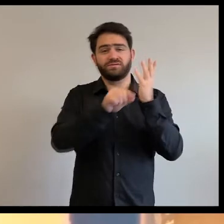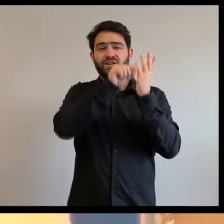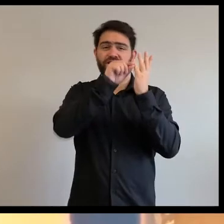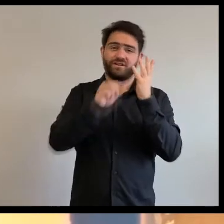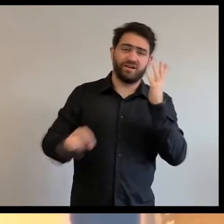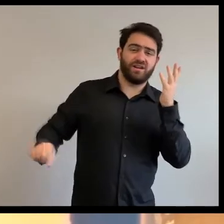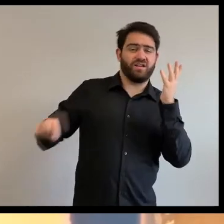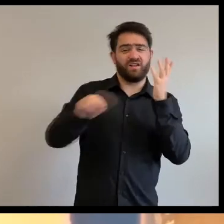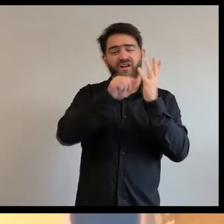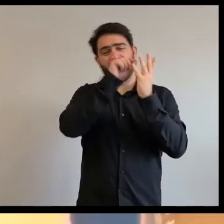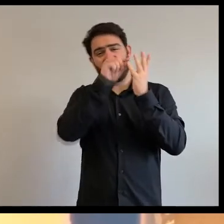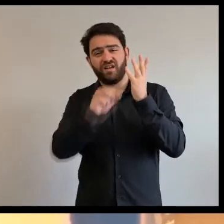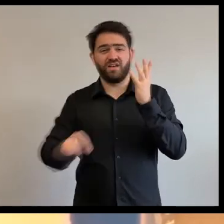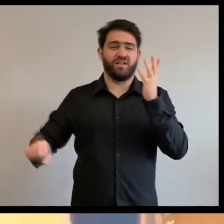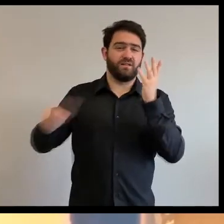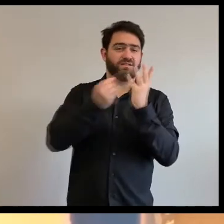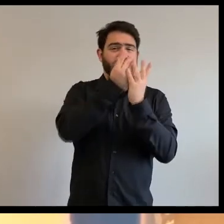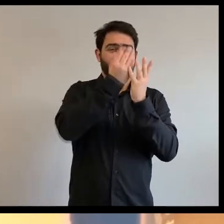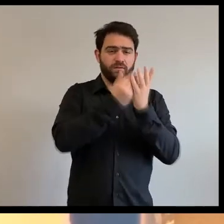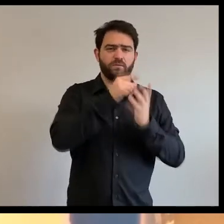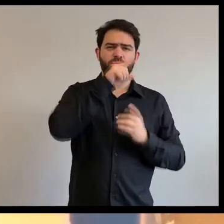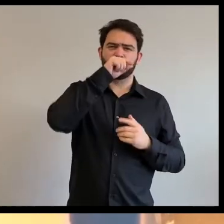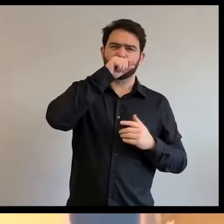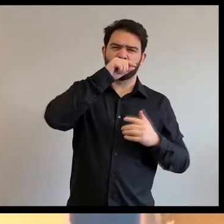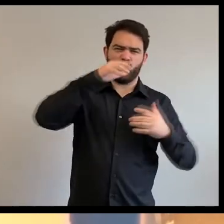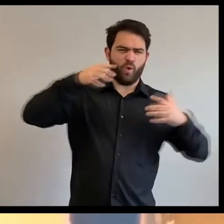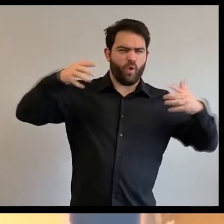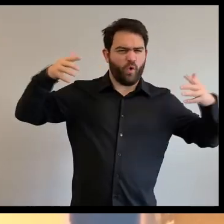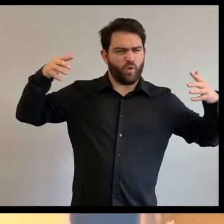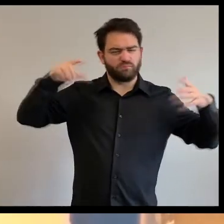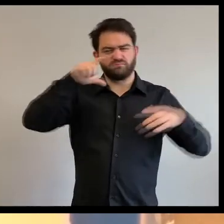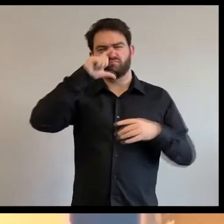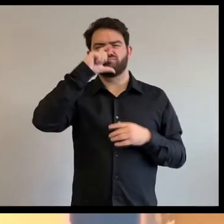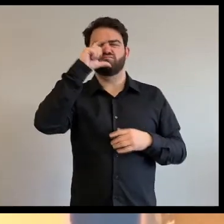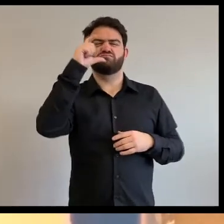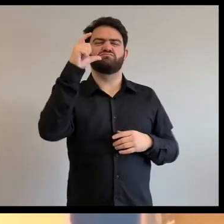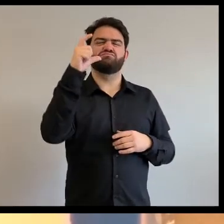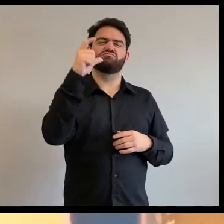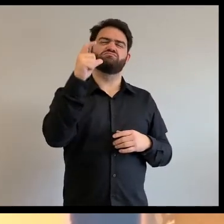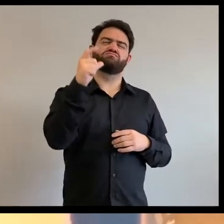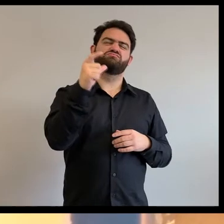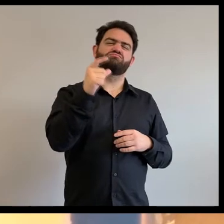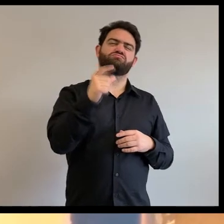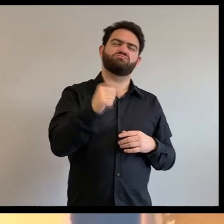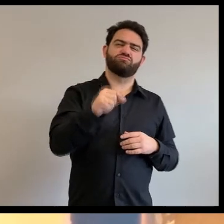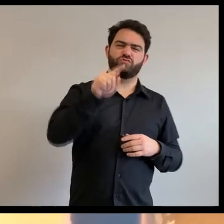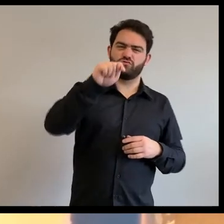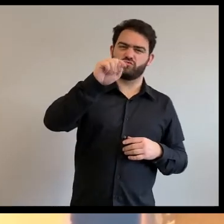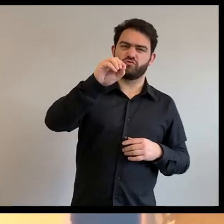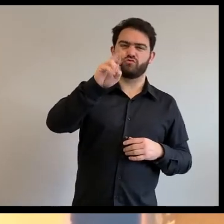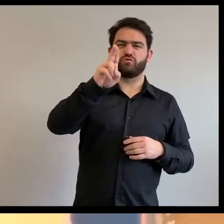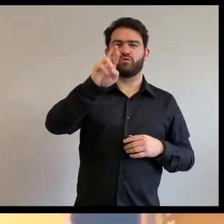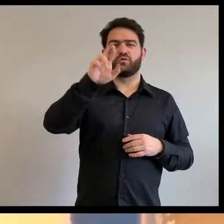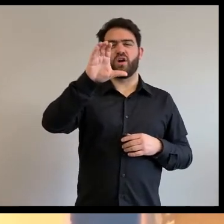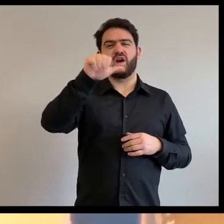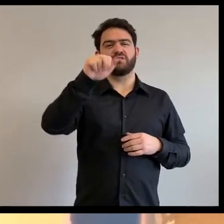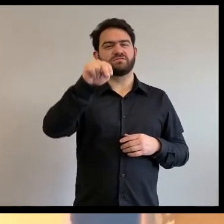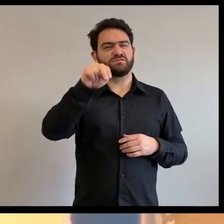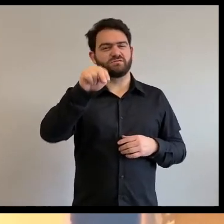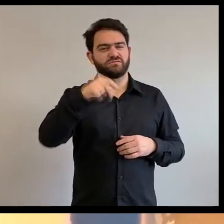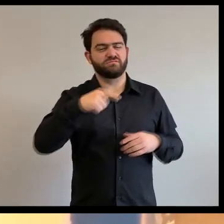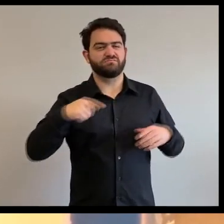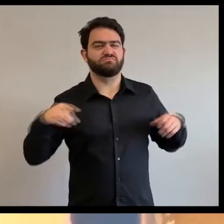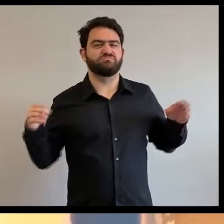plic bloc, après un moment qu'il allait, qu faisait aller-retour,